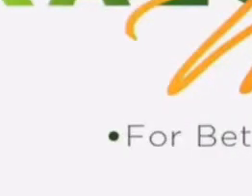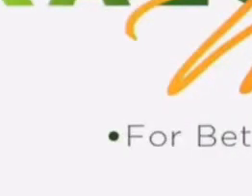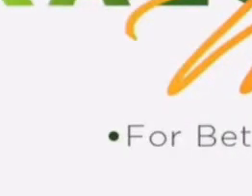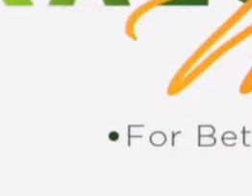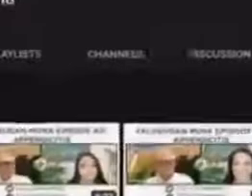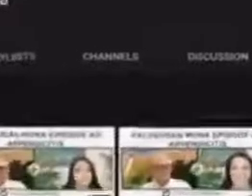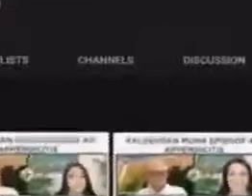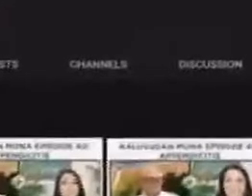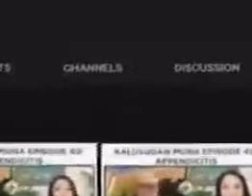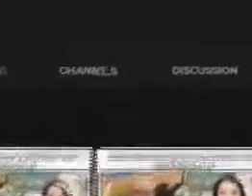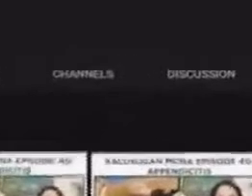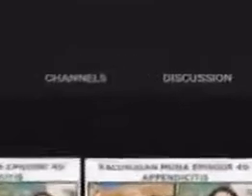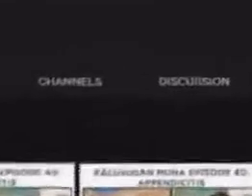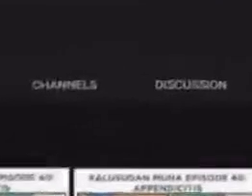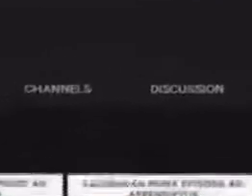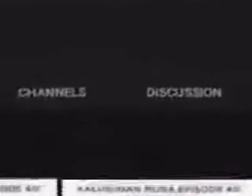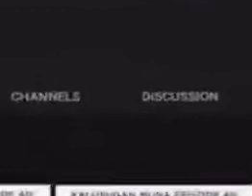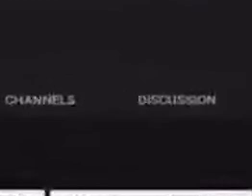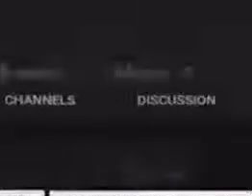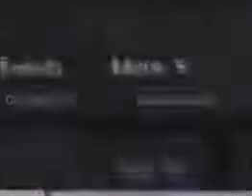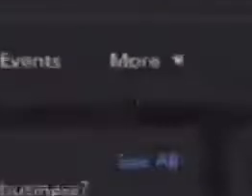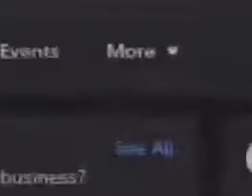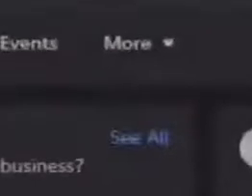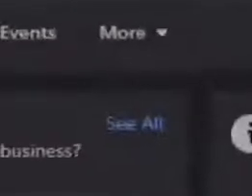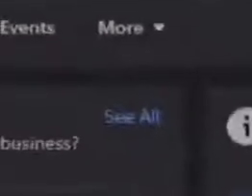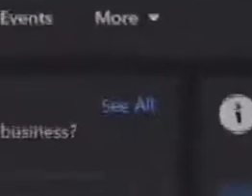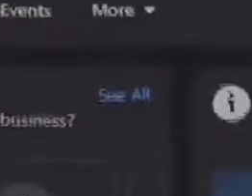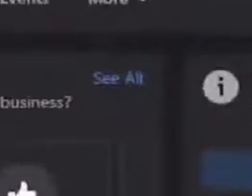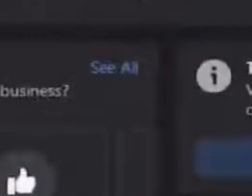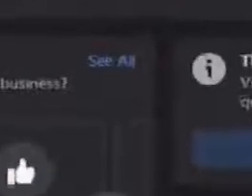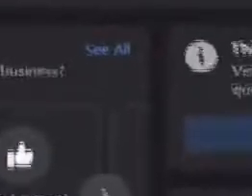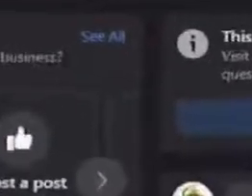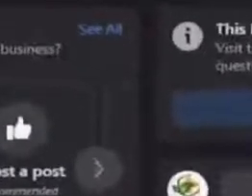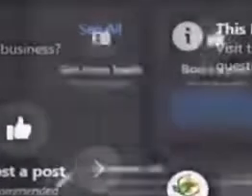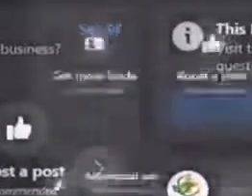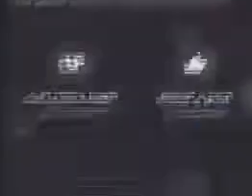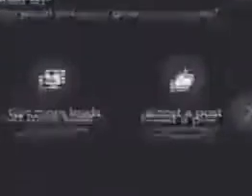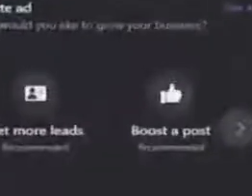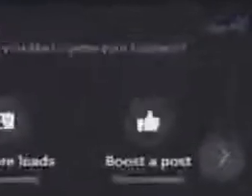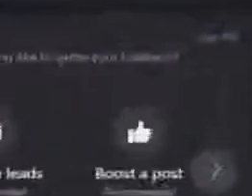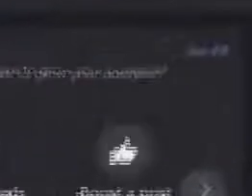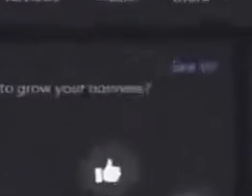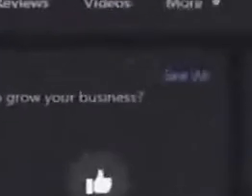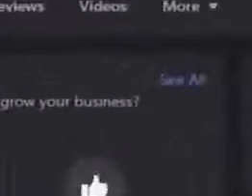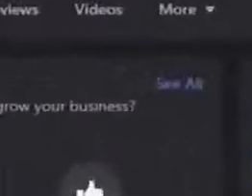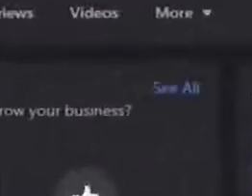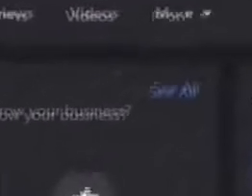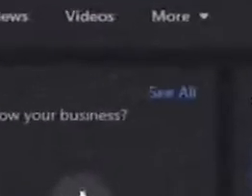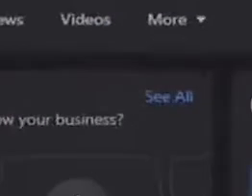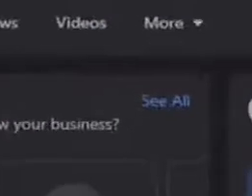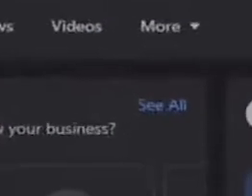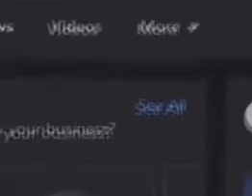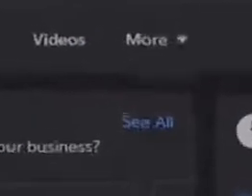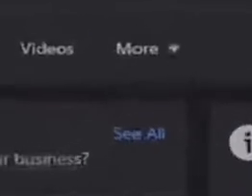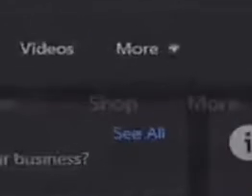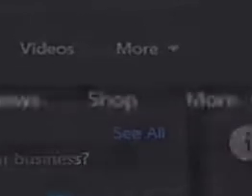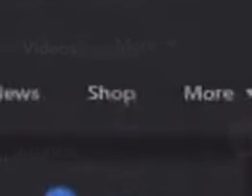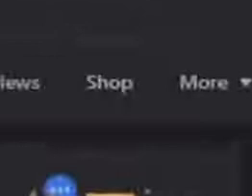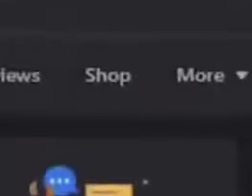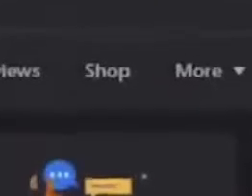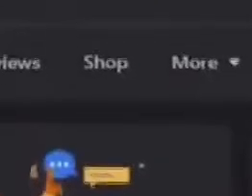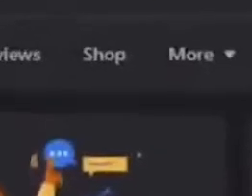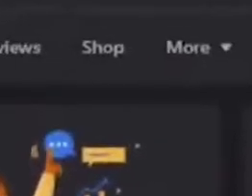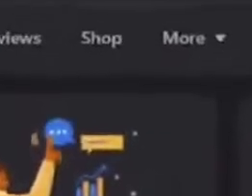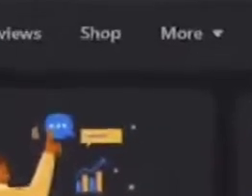ng gabi sa Kalusugan muna YouTube channel Kalusugan muna Facebook page Pierre Pastor Facebook page at Go Natural